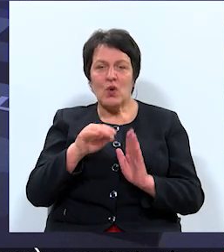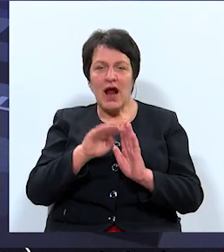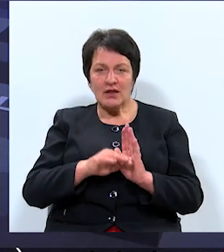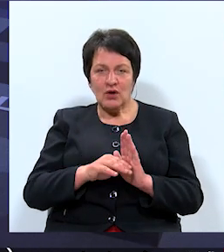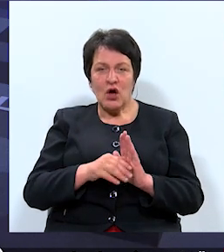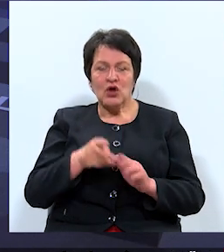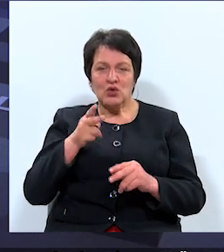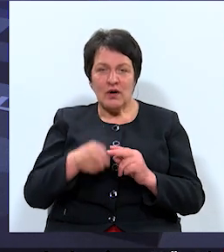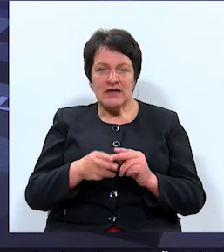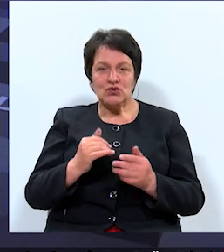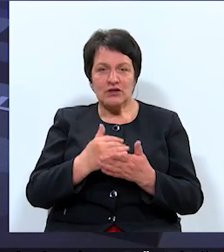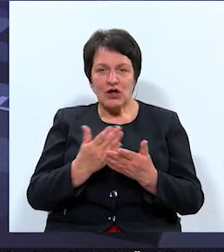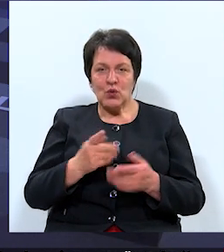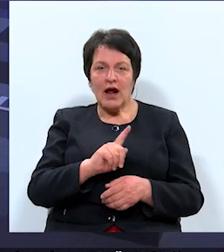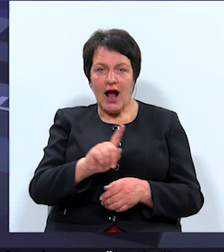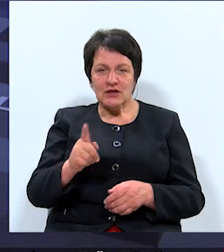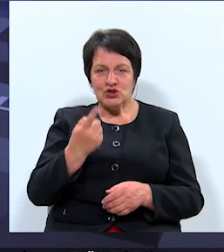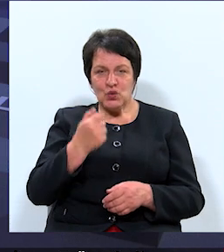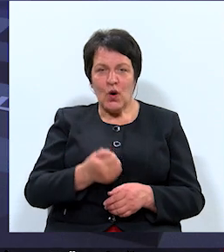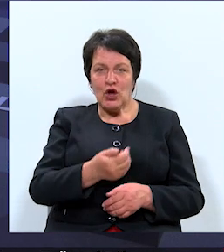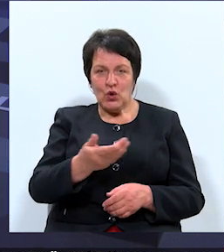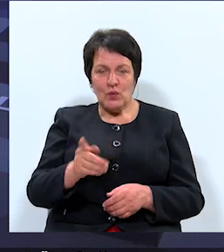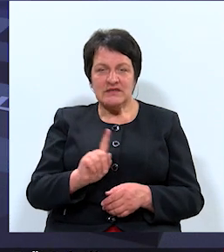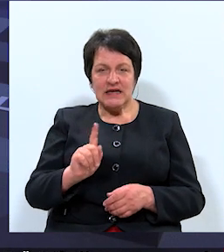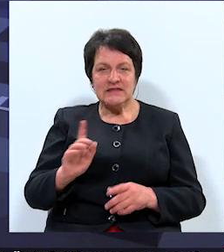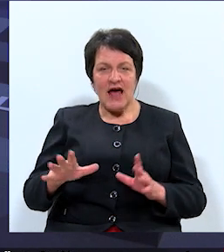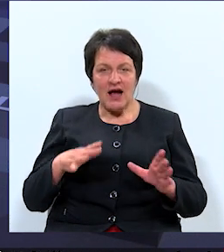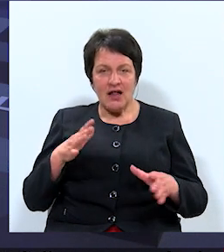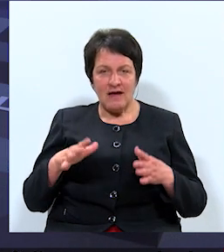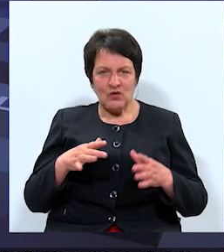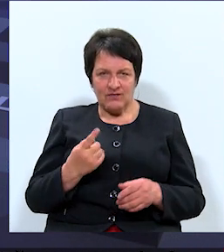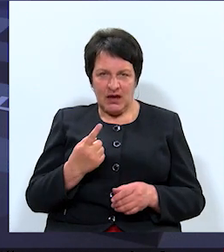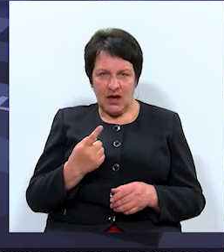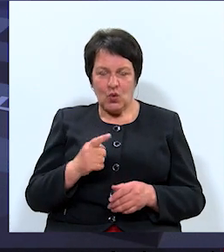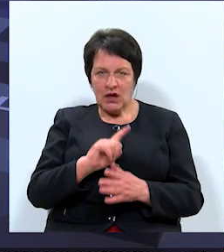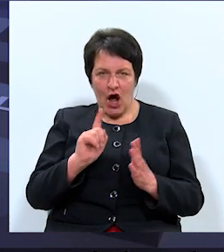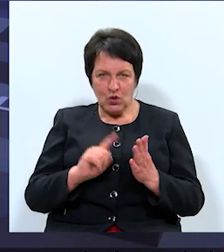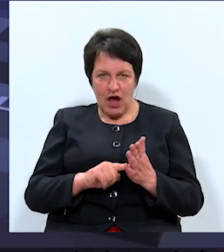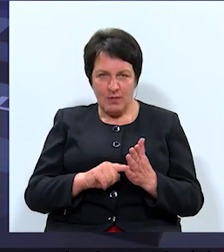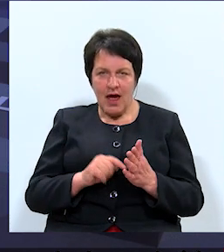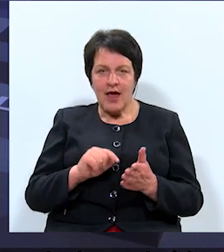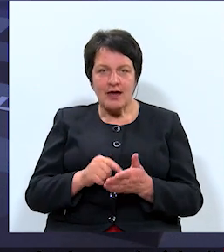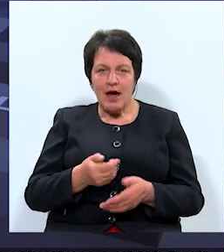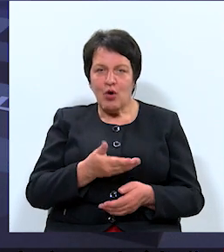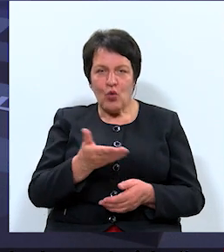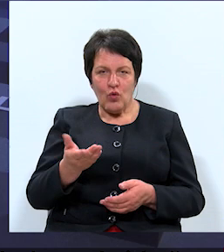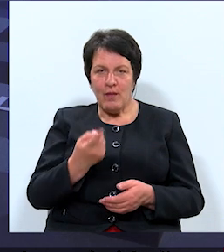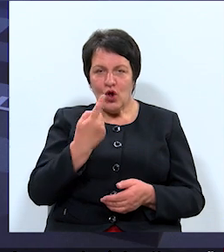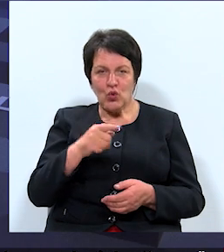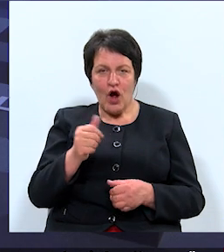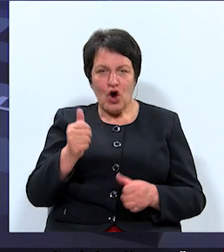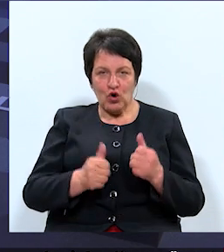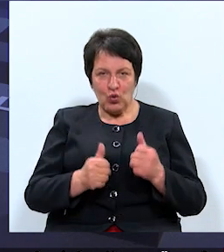daļas, kurā katrs no jums ir sagatavojis vienu jautājumu, jebkuram no